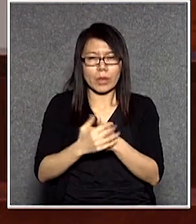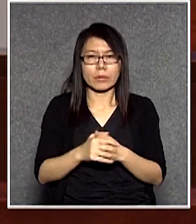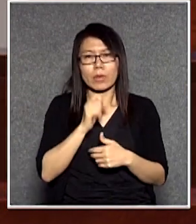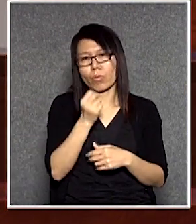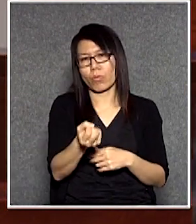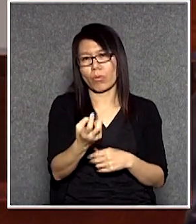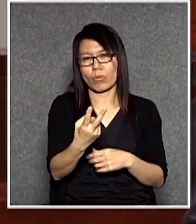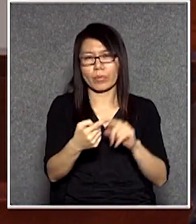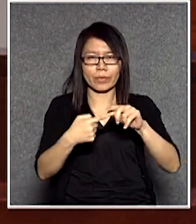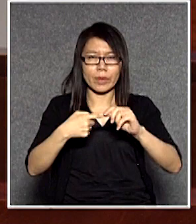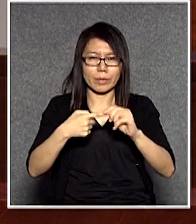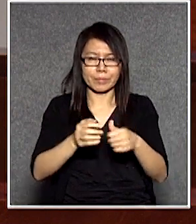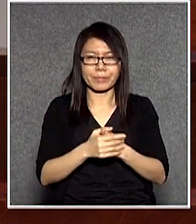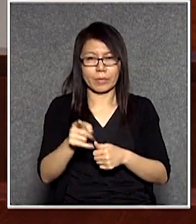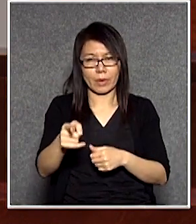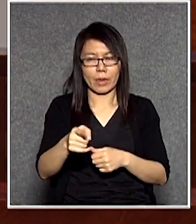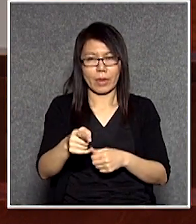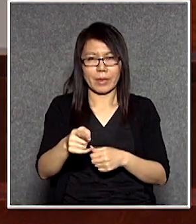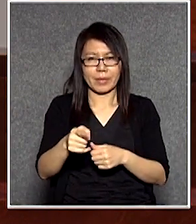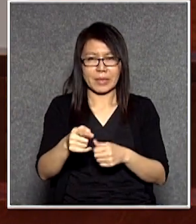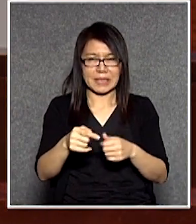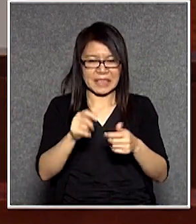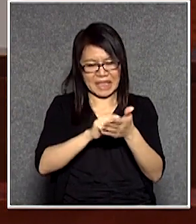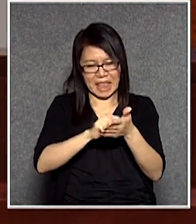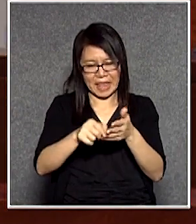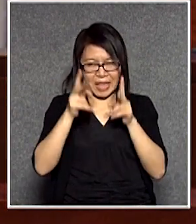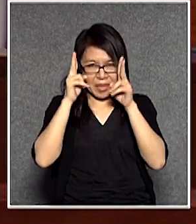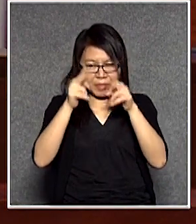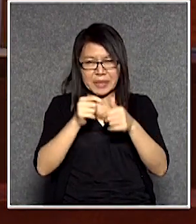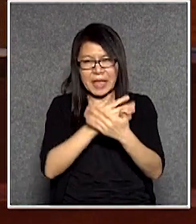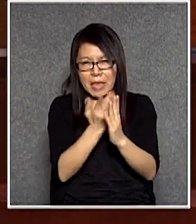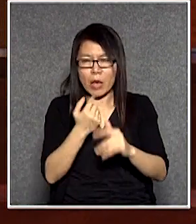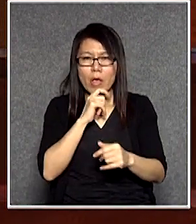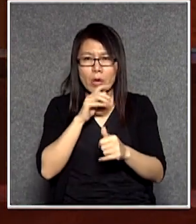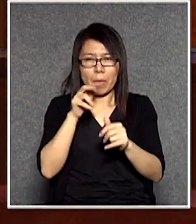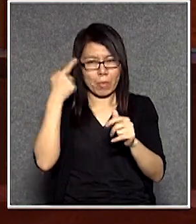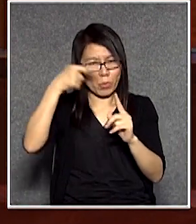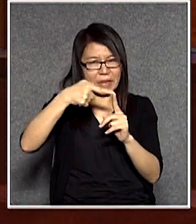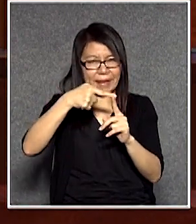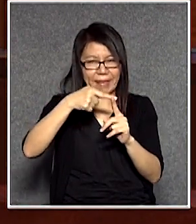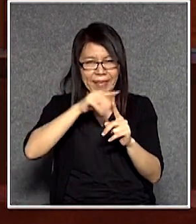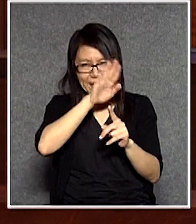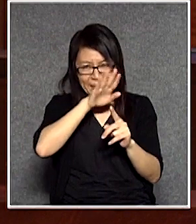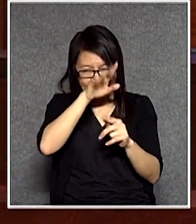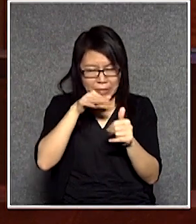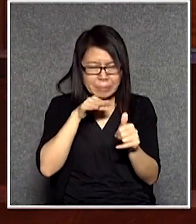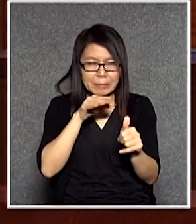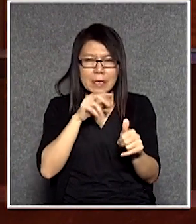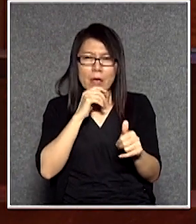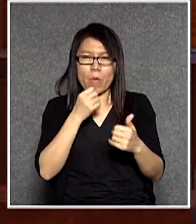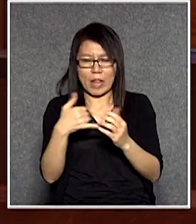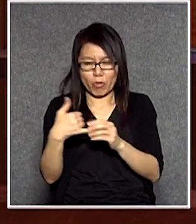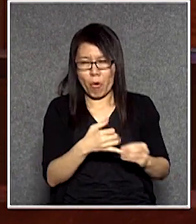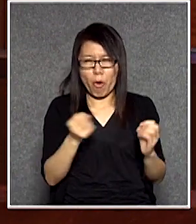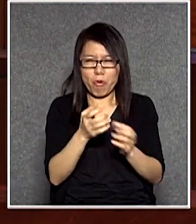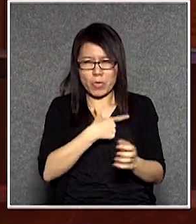第一你是在斷章取義我目的就是要抹黑那些拉布的議員就是這樣